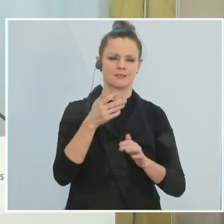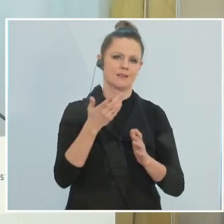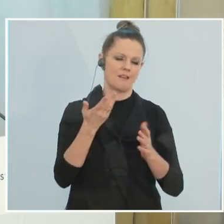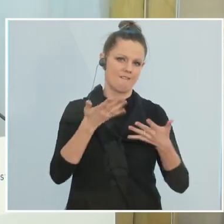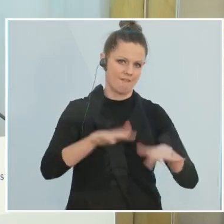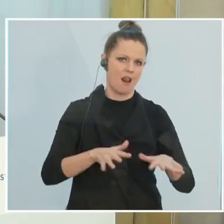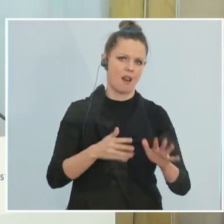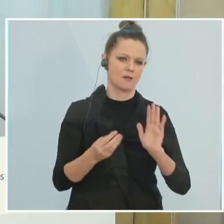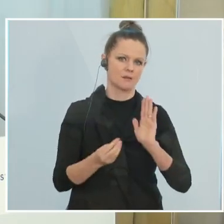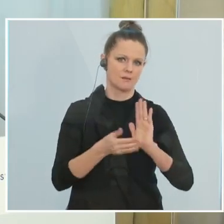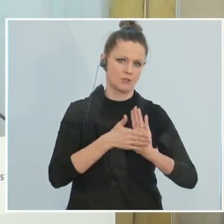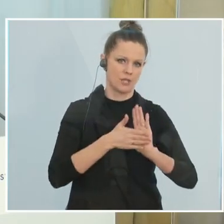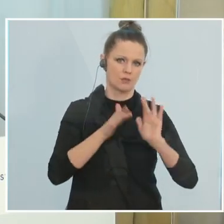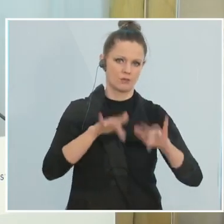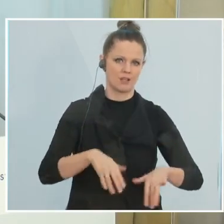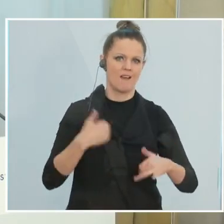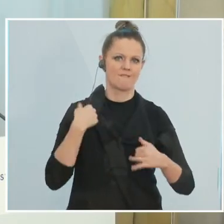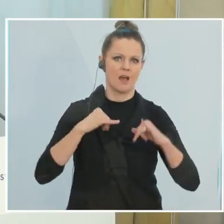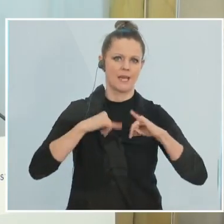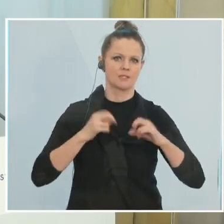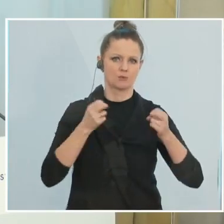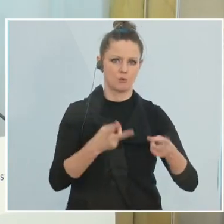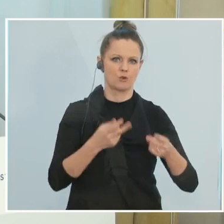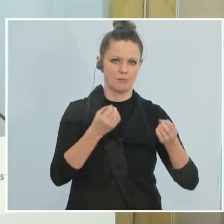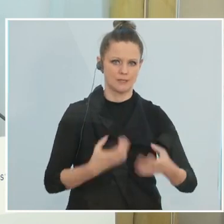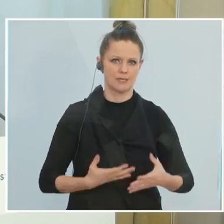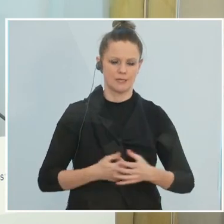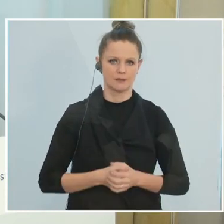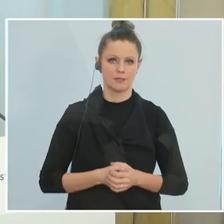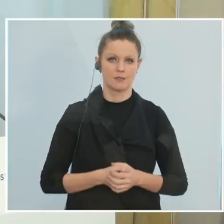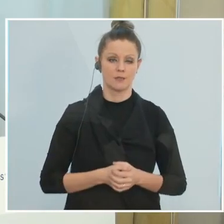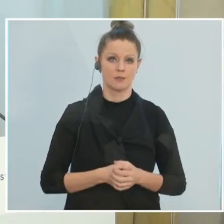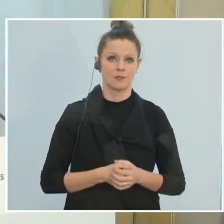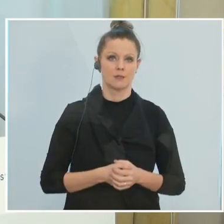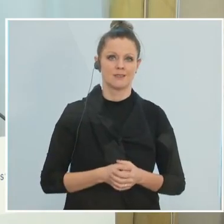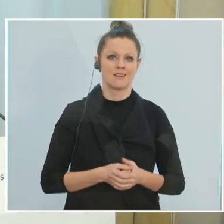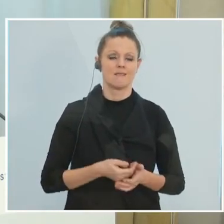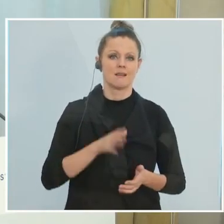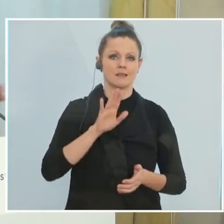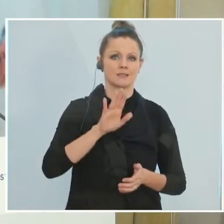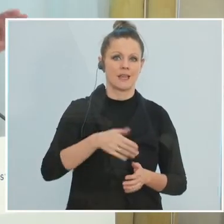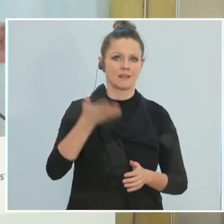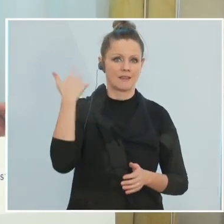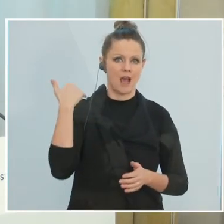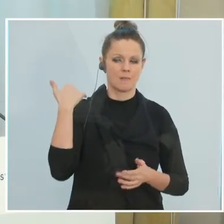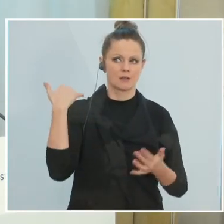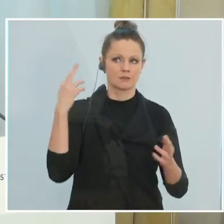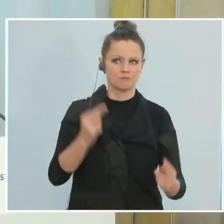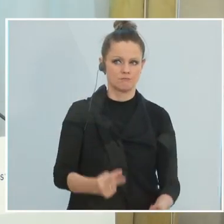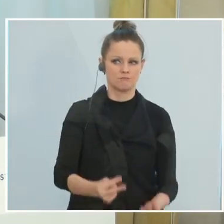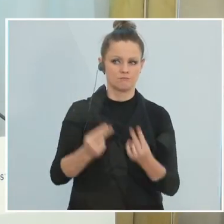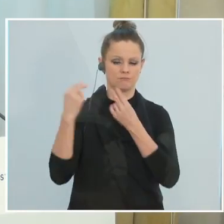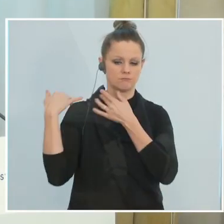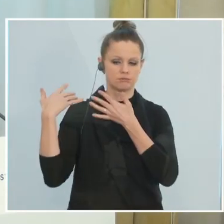die belegt waren, damals in Innsbruck. Und wenn wir uns diese Monate seither Revue passieren lassen, dann sehen wir, dass im